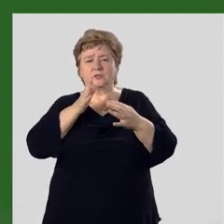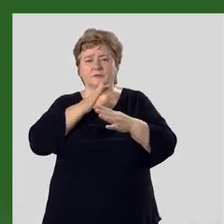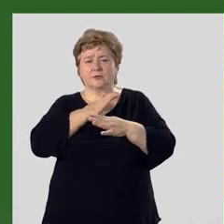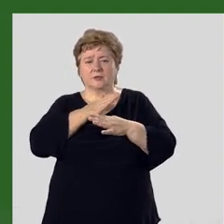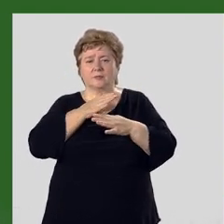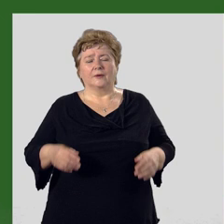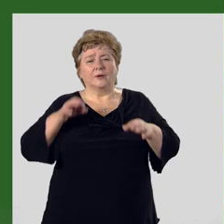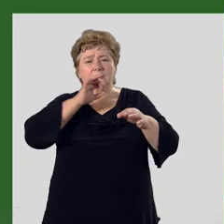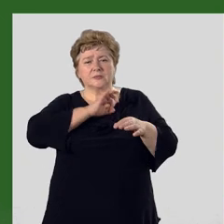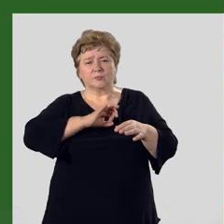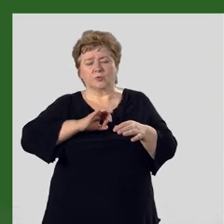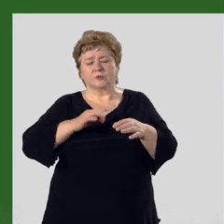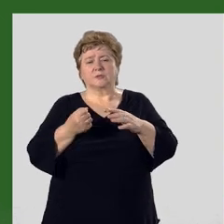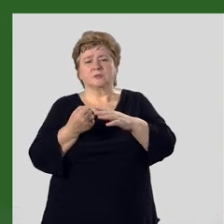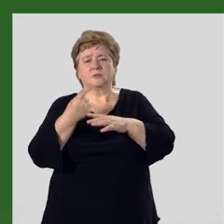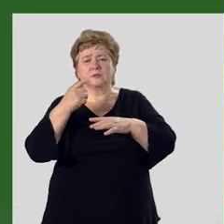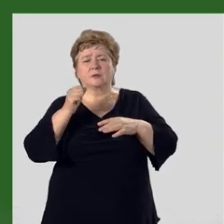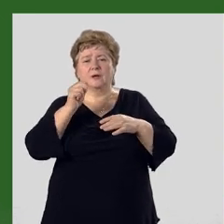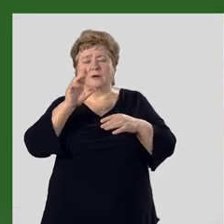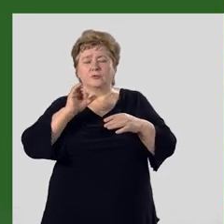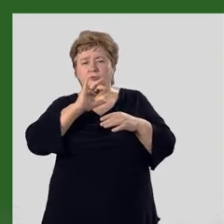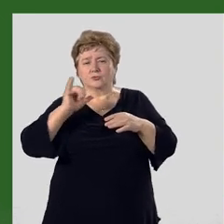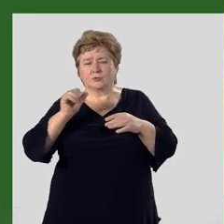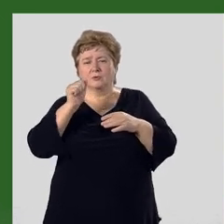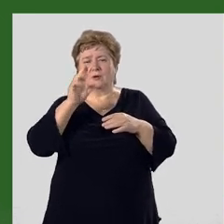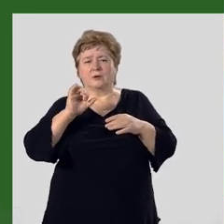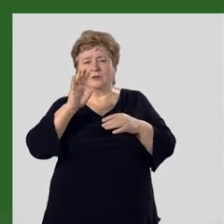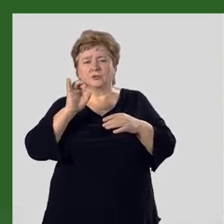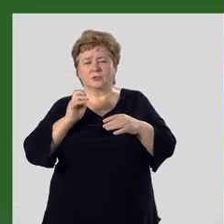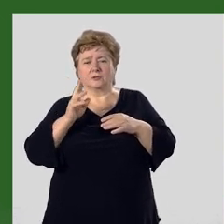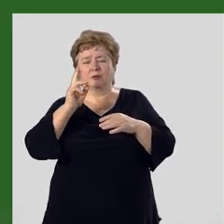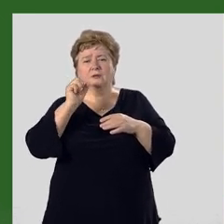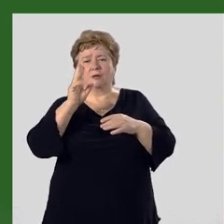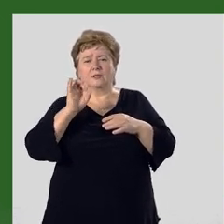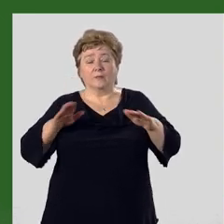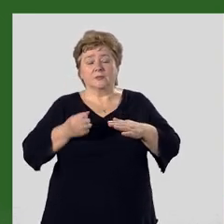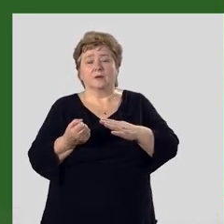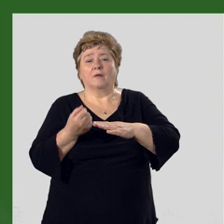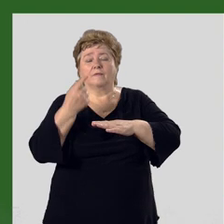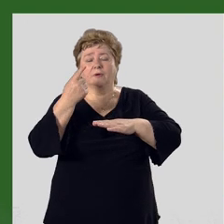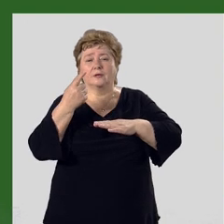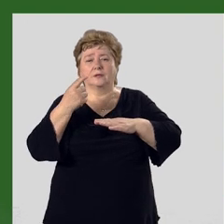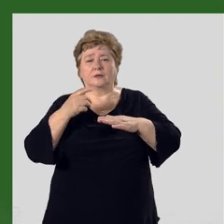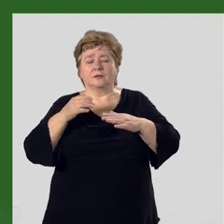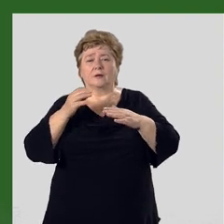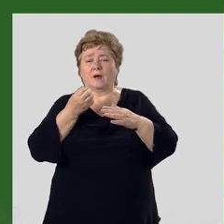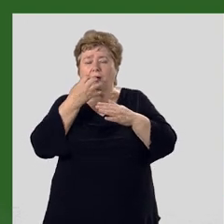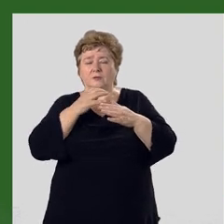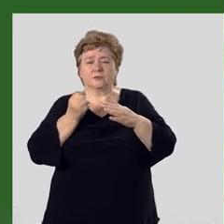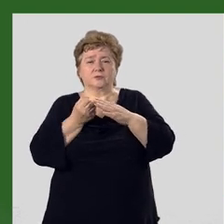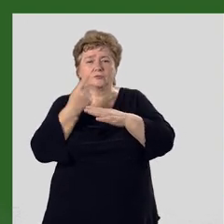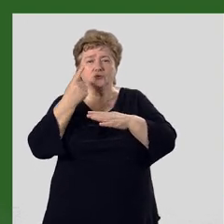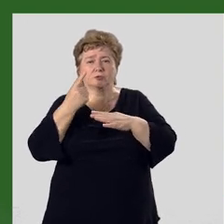время используются источники Аксу, Арашан, Карашаро. В местах выката термальных